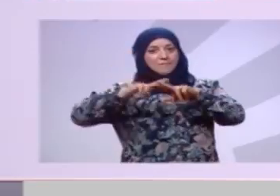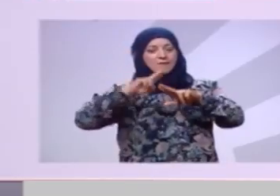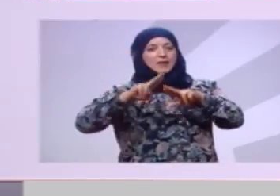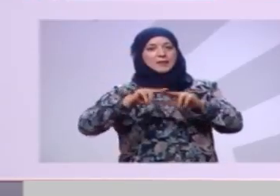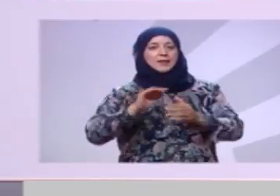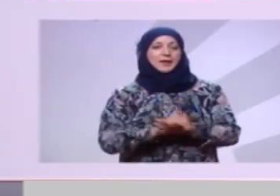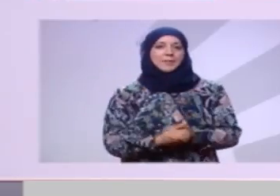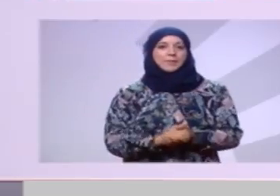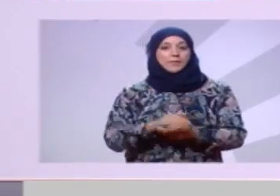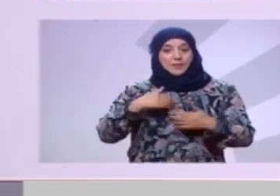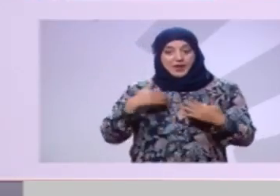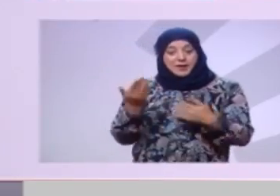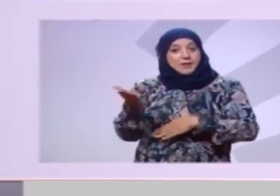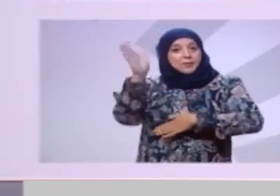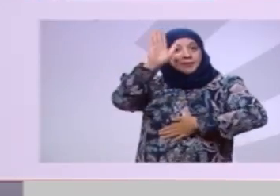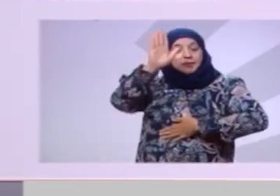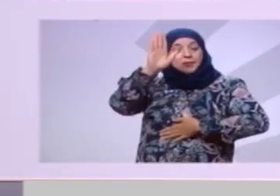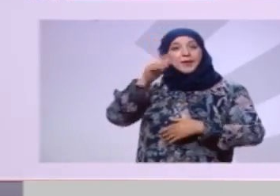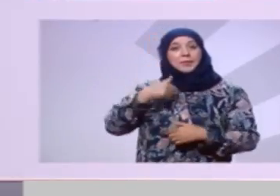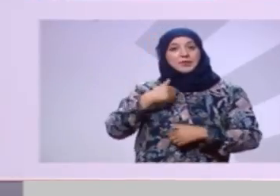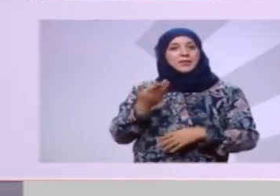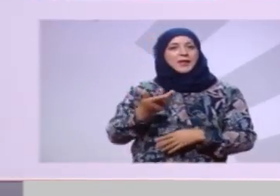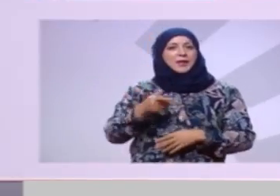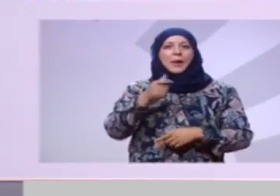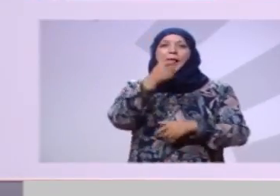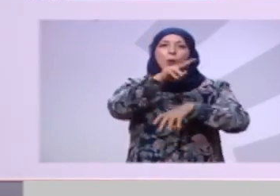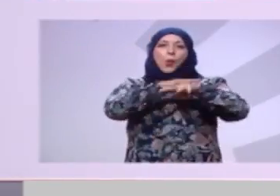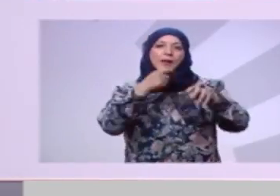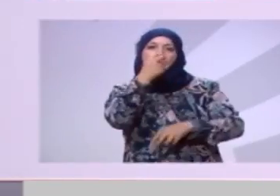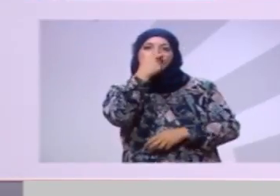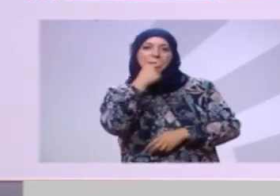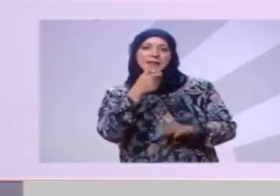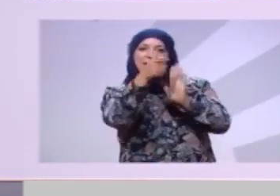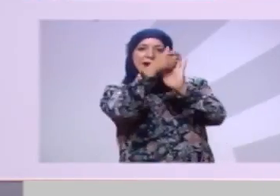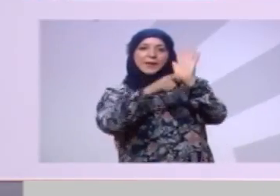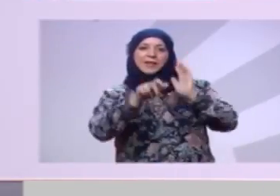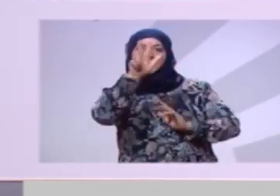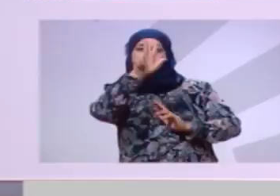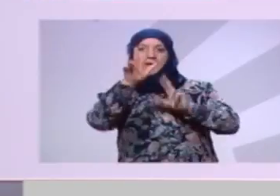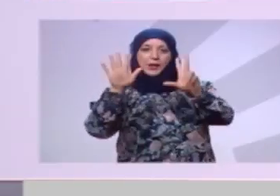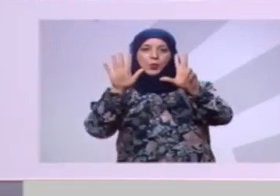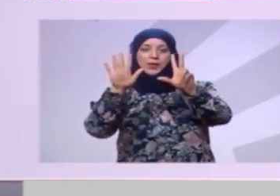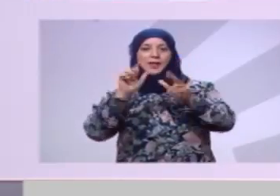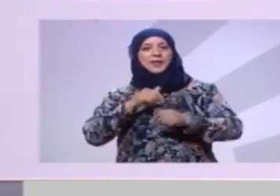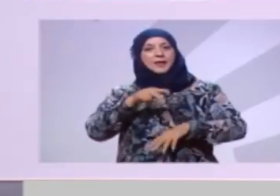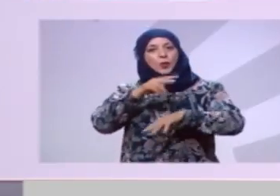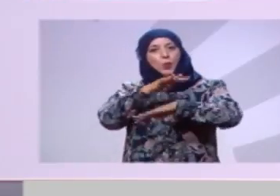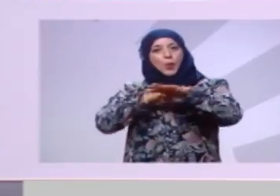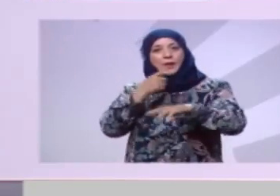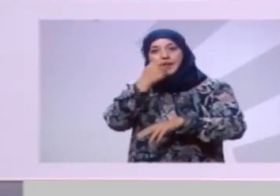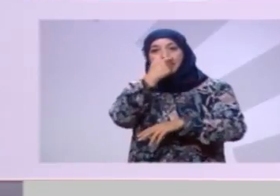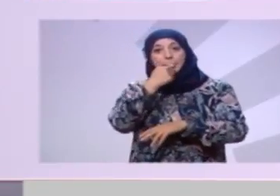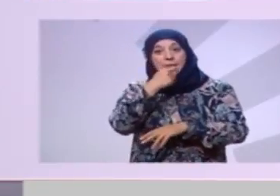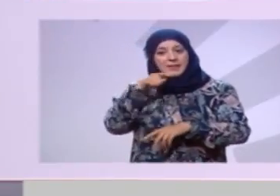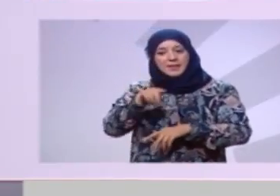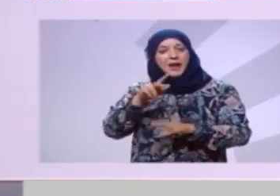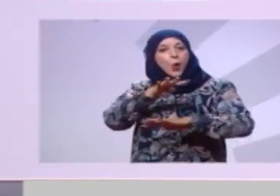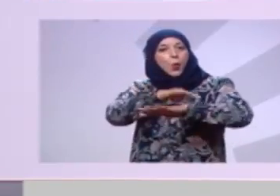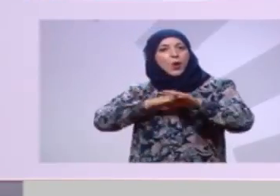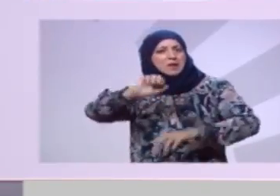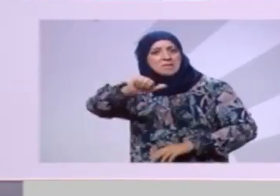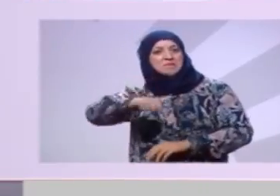نشرف اليوم كنتقدم على جهة المنستير في القائمة عدد 38 وليت المنستير التي تعتبر رائدة